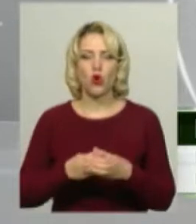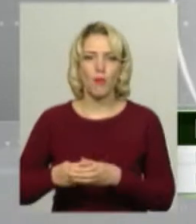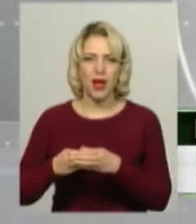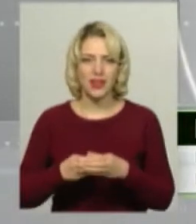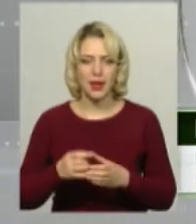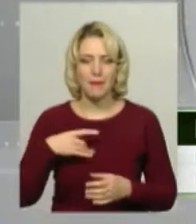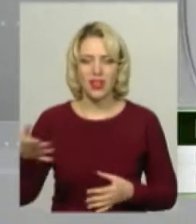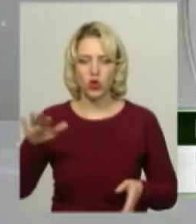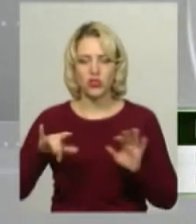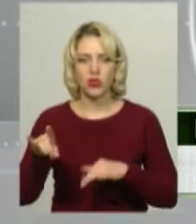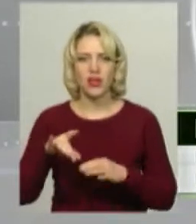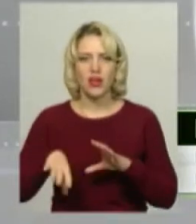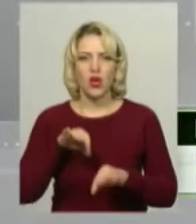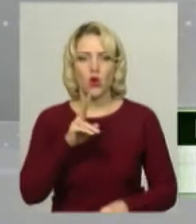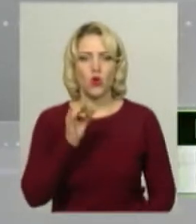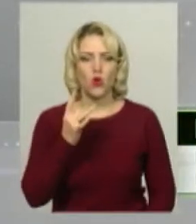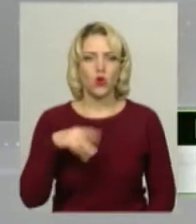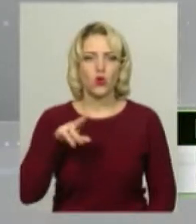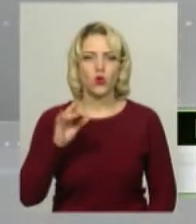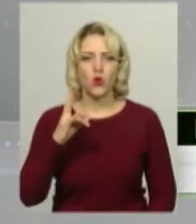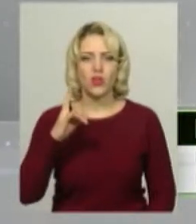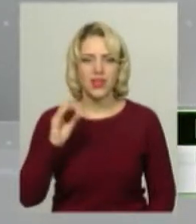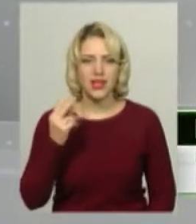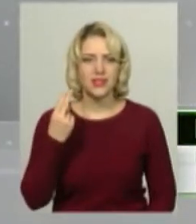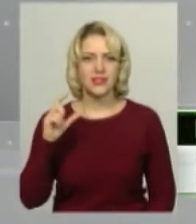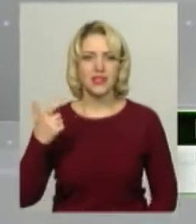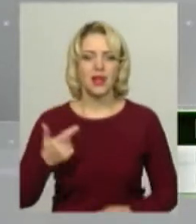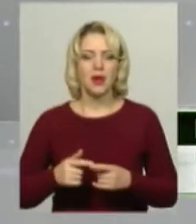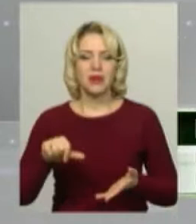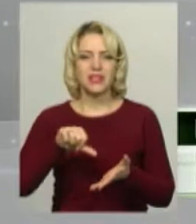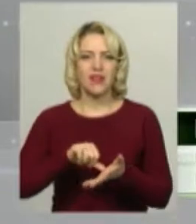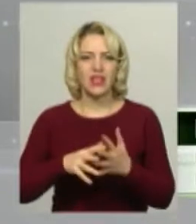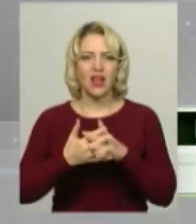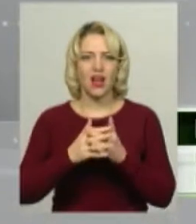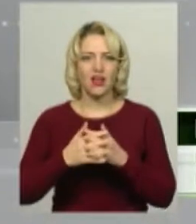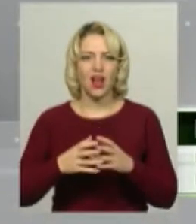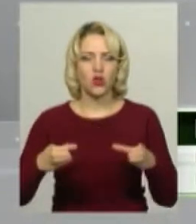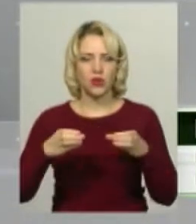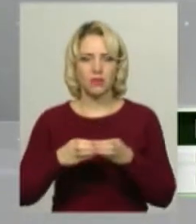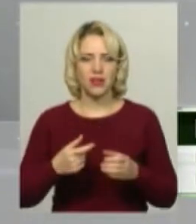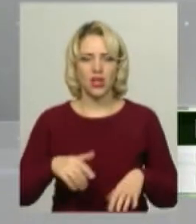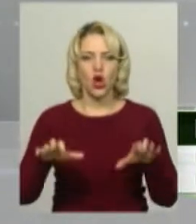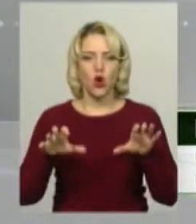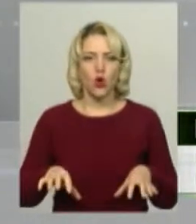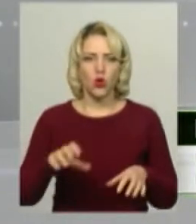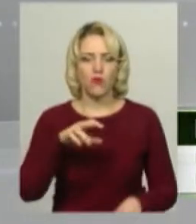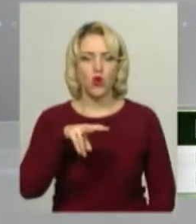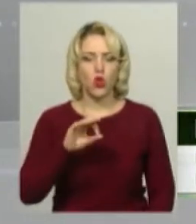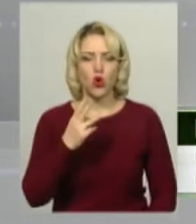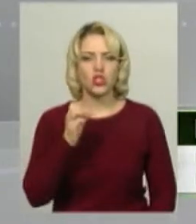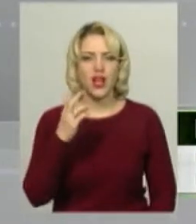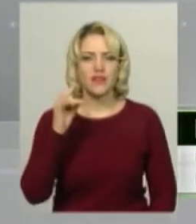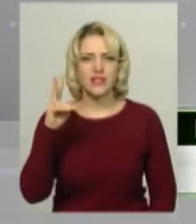району виборці обрали кордонця Василя Миколаївича, предприємника аграрної партії. Головою Лашанівської сільської